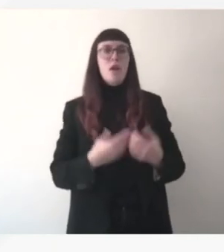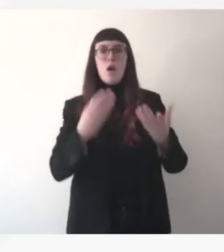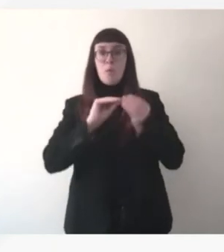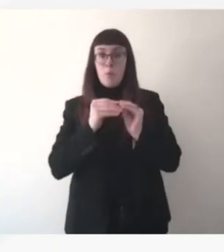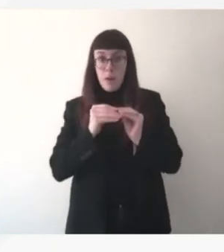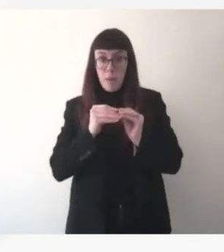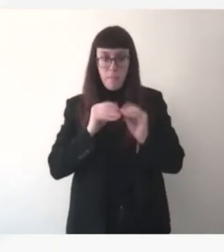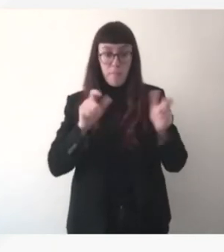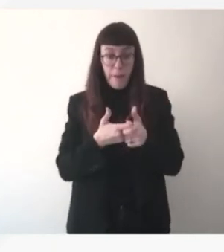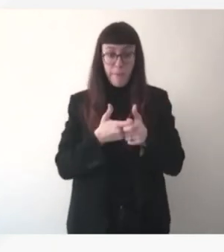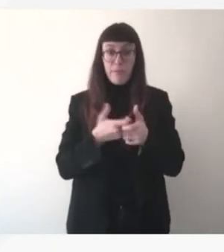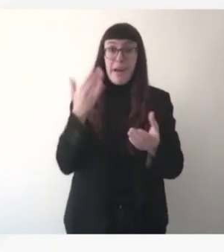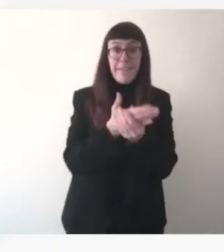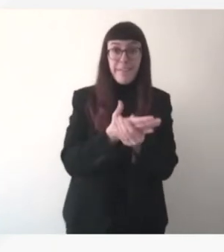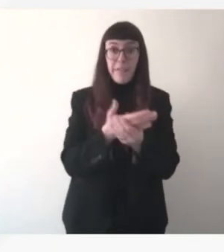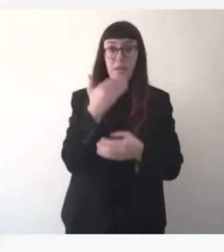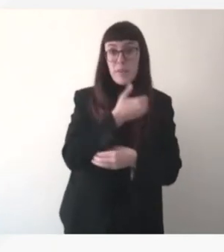constaté à l'époque,'est que nous avions